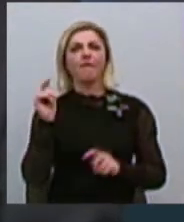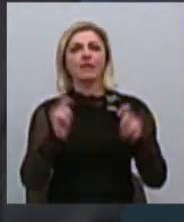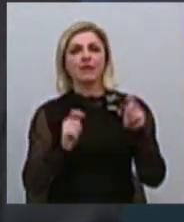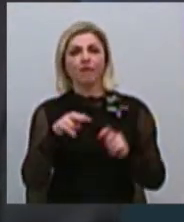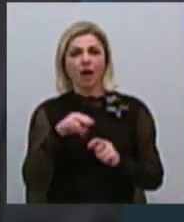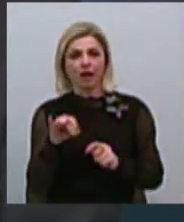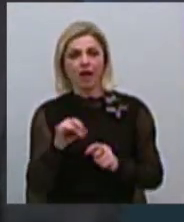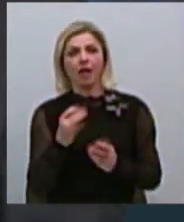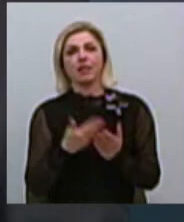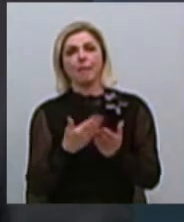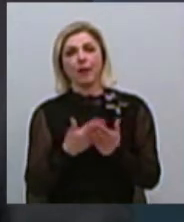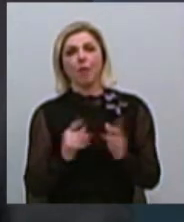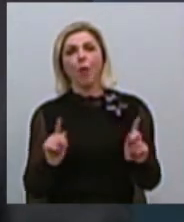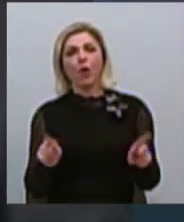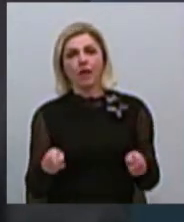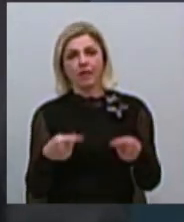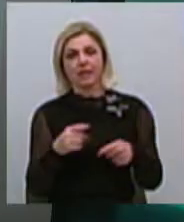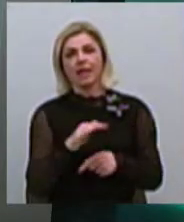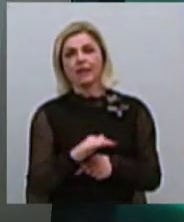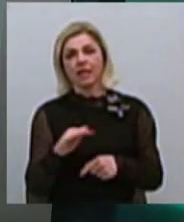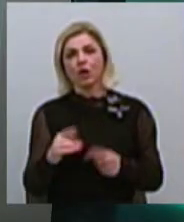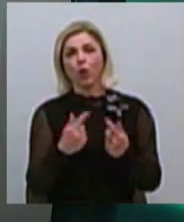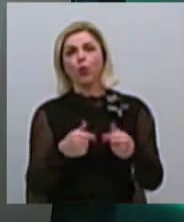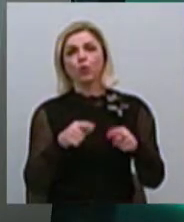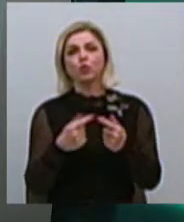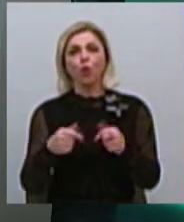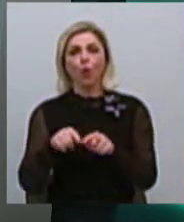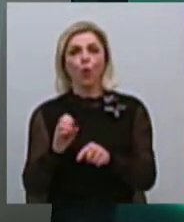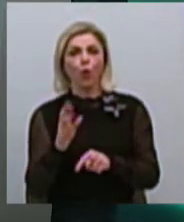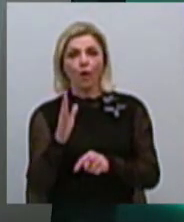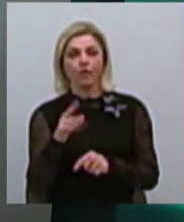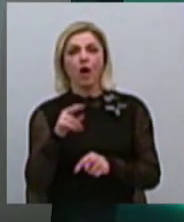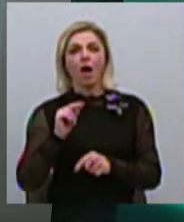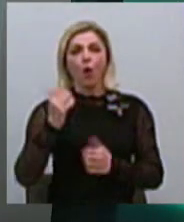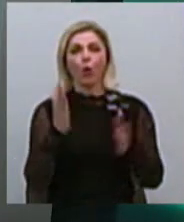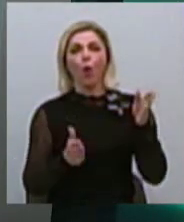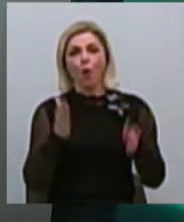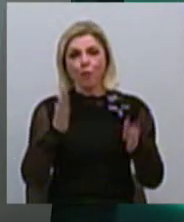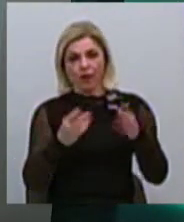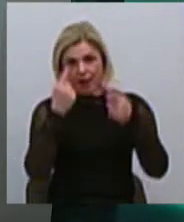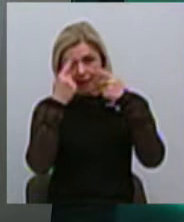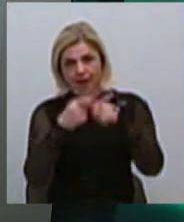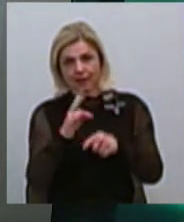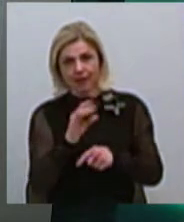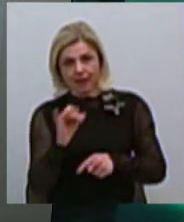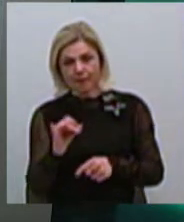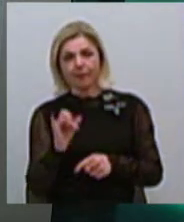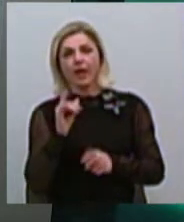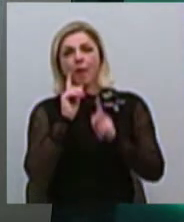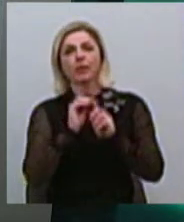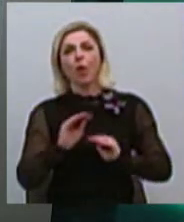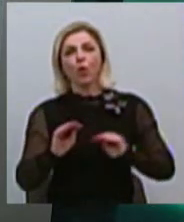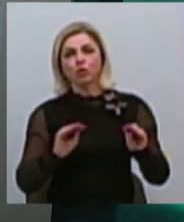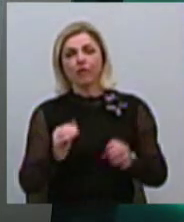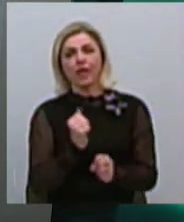і, наприклад, організація детських кружків по робототехніке і благоустрійства, там, создання детських